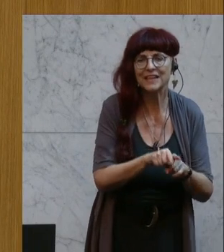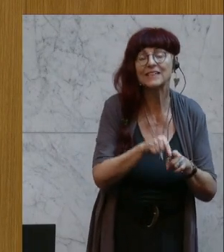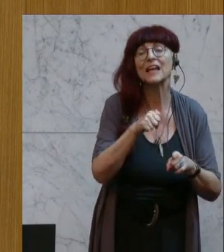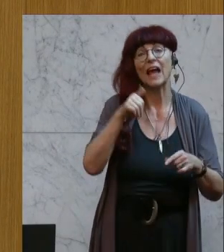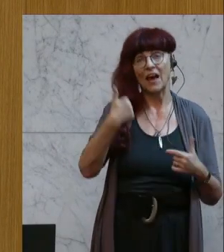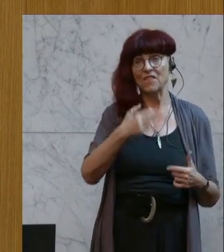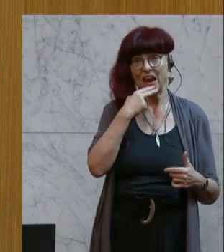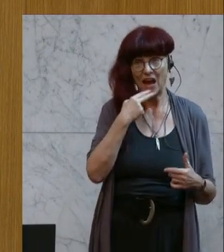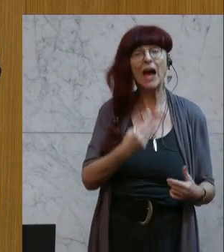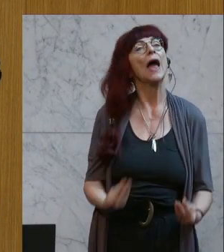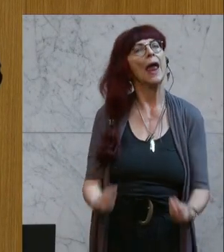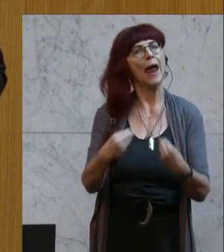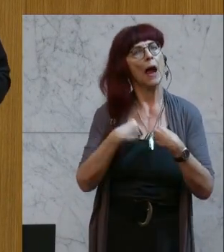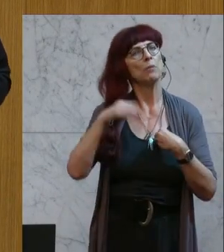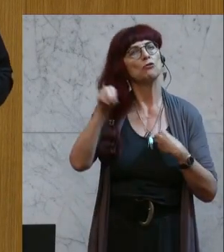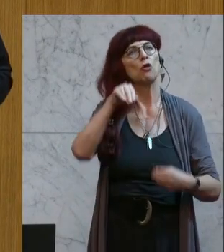2022.